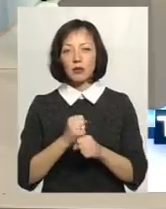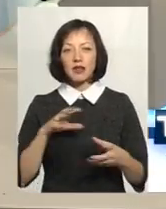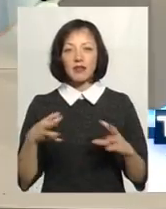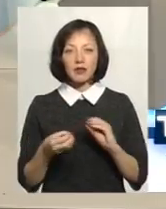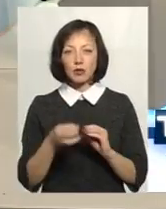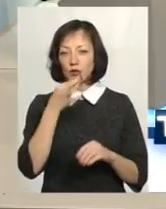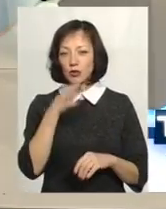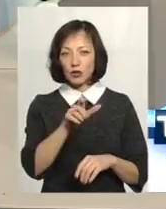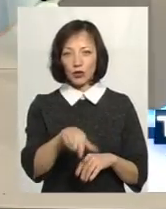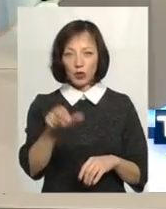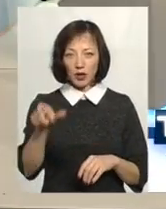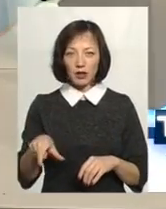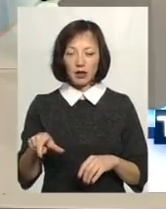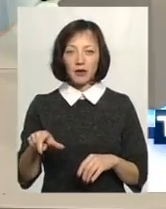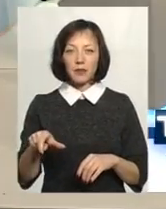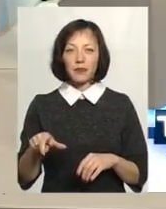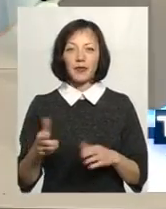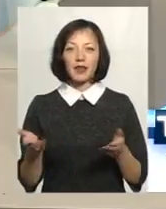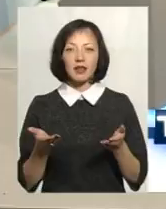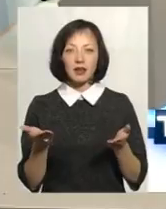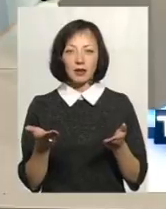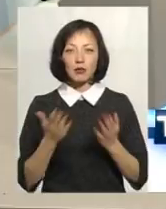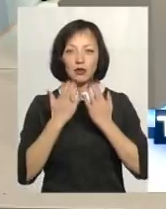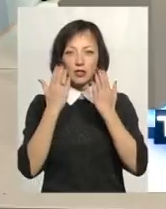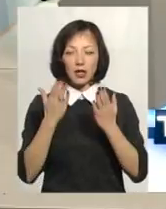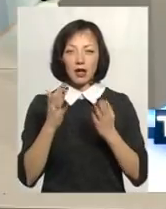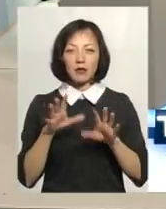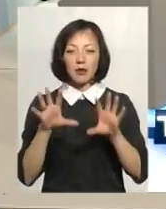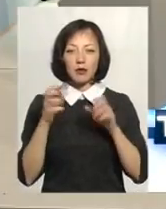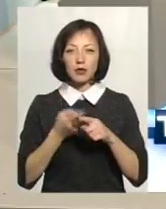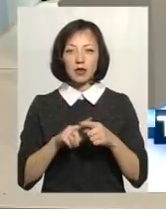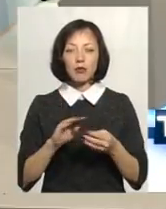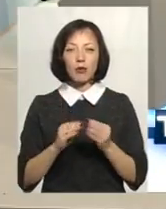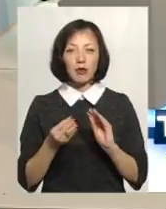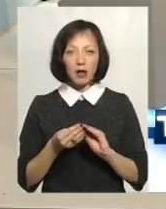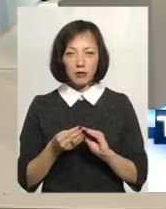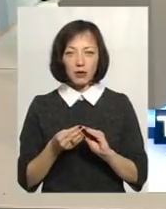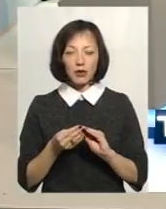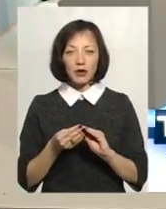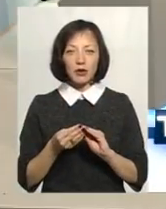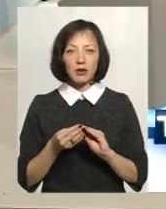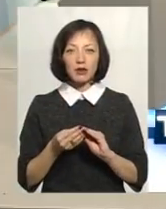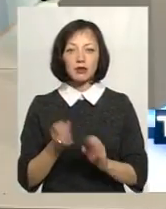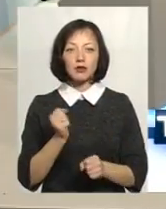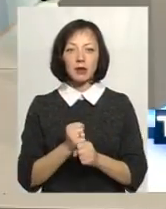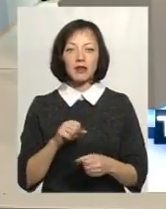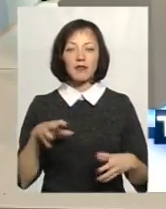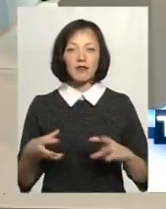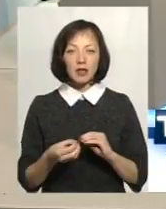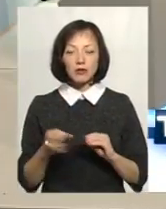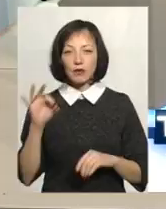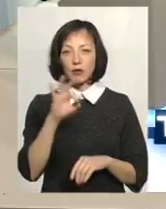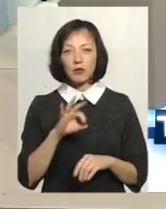звичайних людей, які прочитають і переймуться цією проблемою, зробити висновки